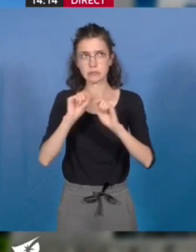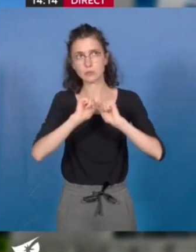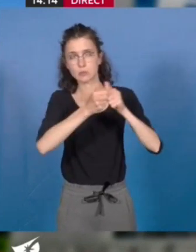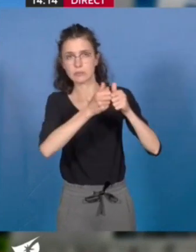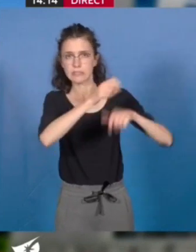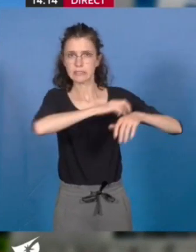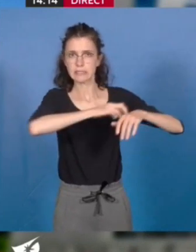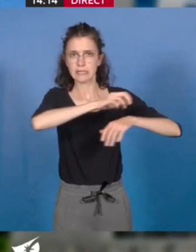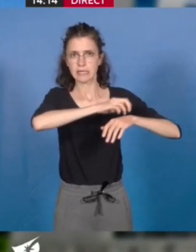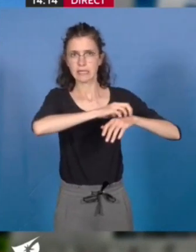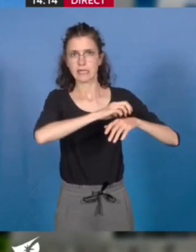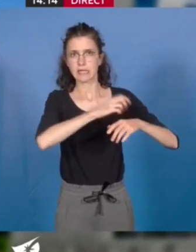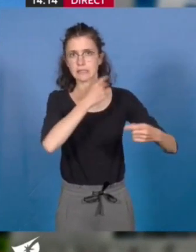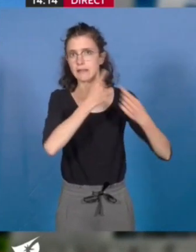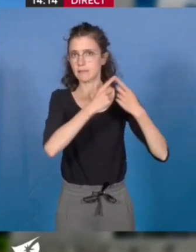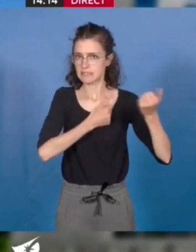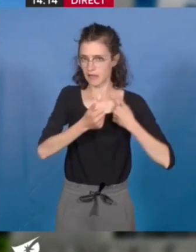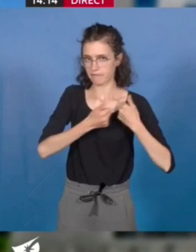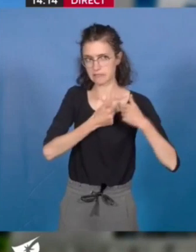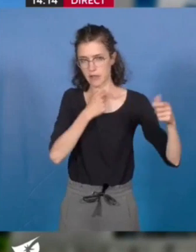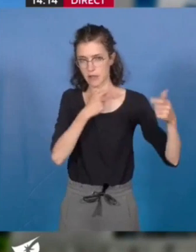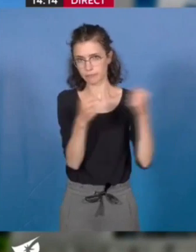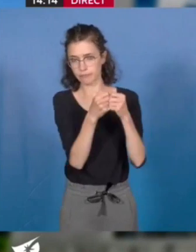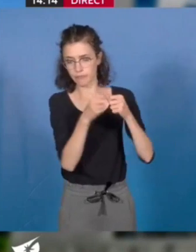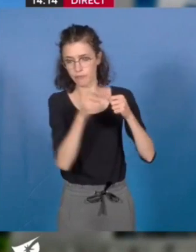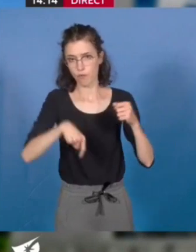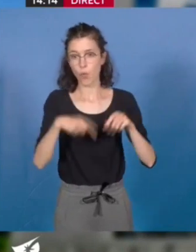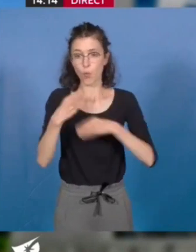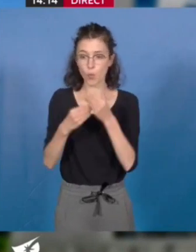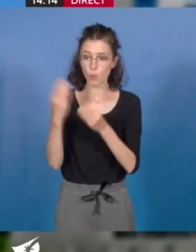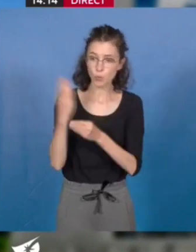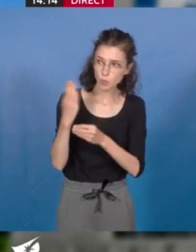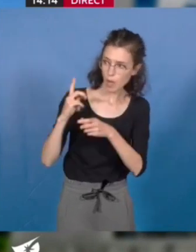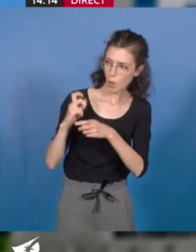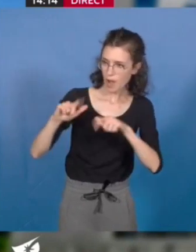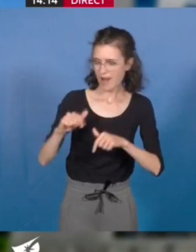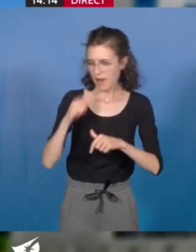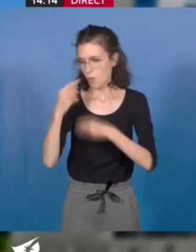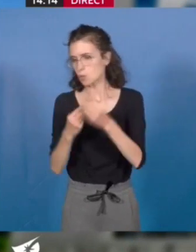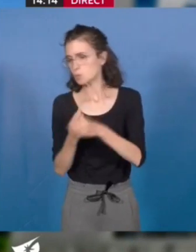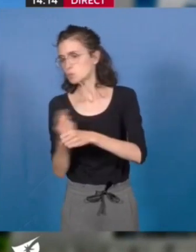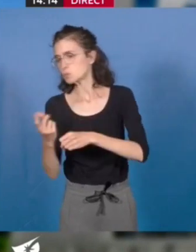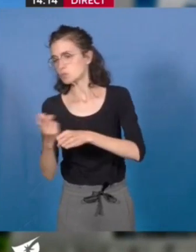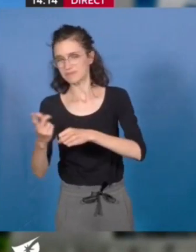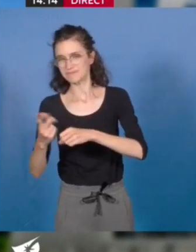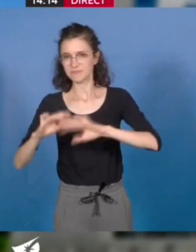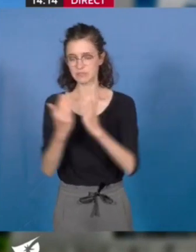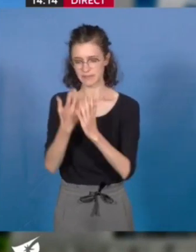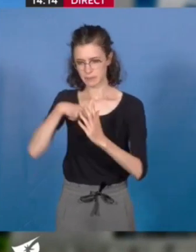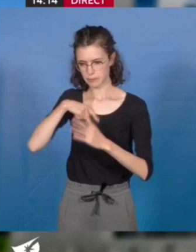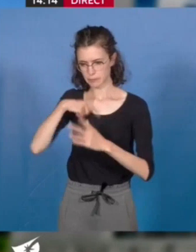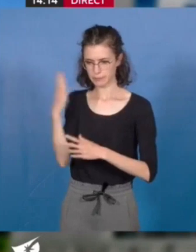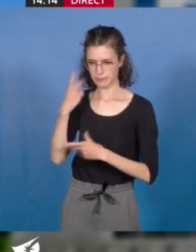sans parler des besoins en eau et utilisation des eaux de vidange, celle-ci mériterait sans doute une réflexion collective à la maille de notre territoire